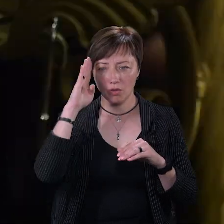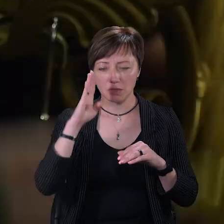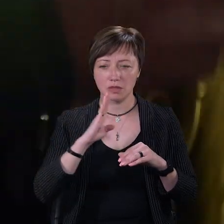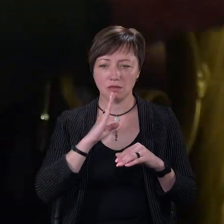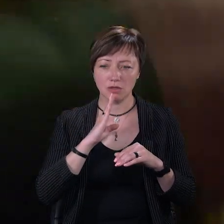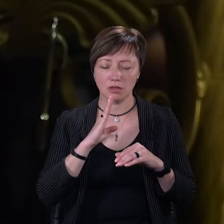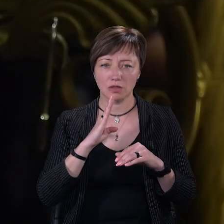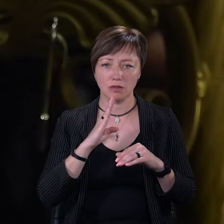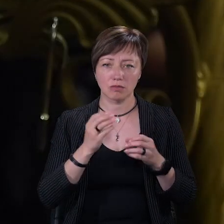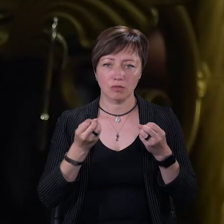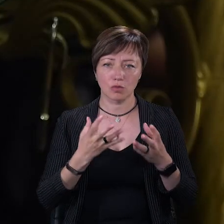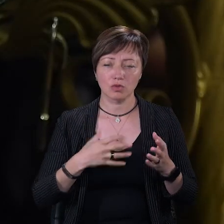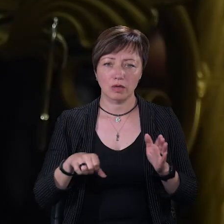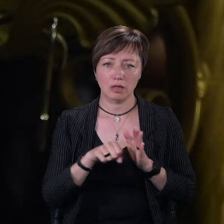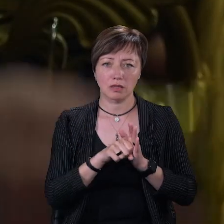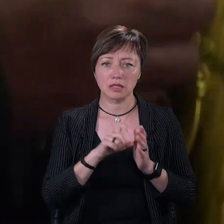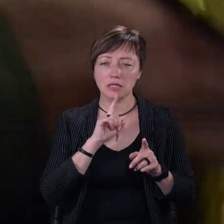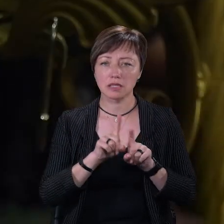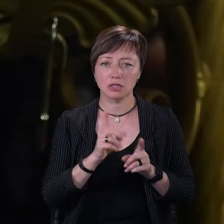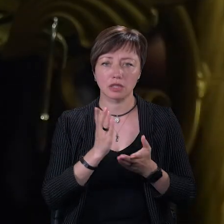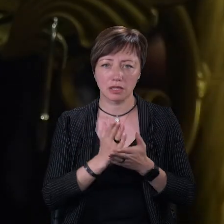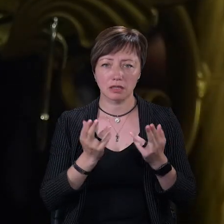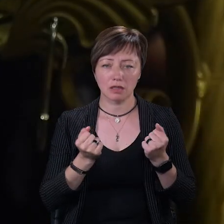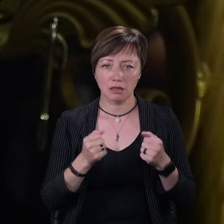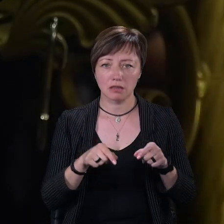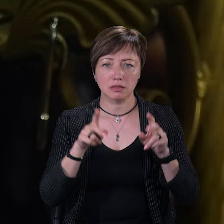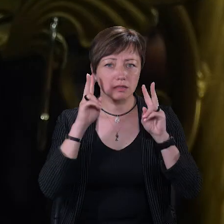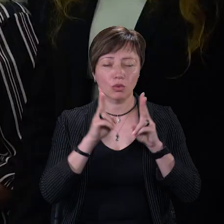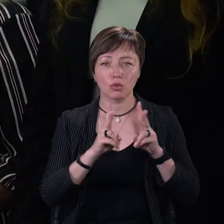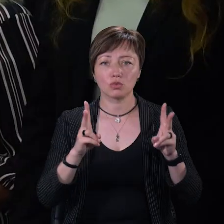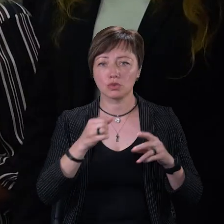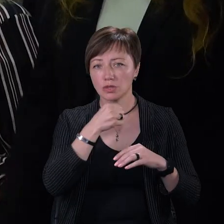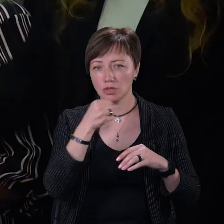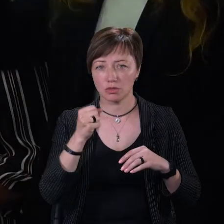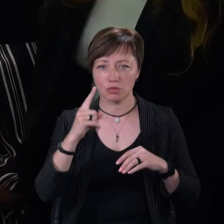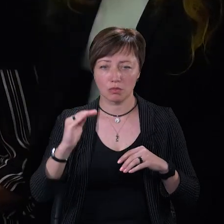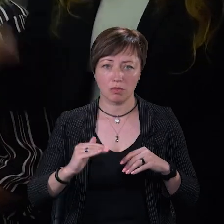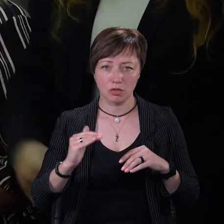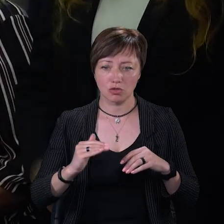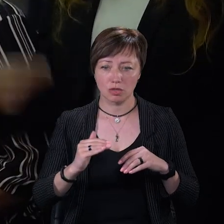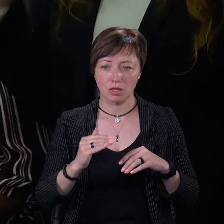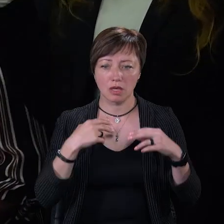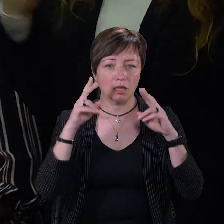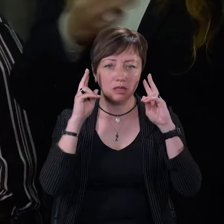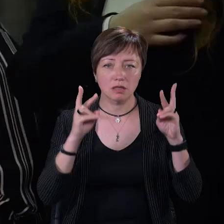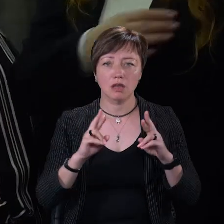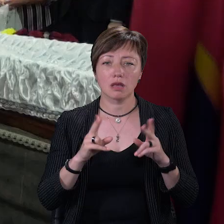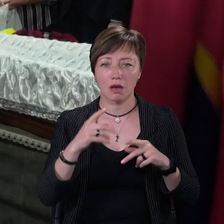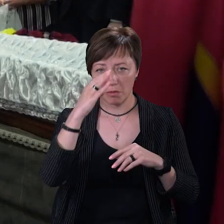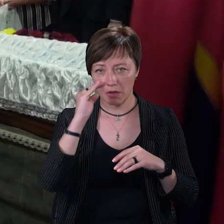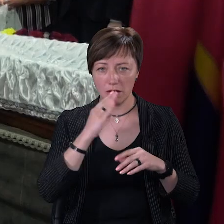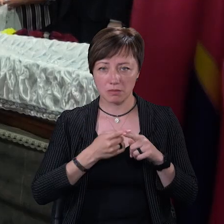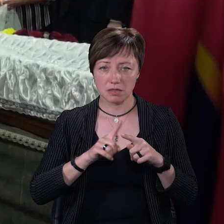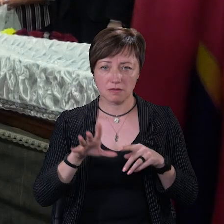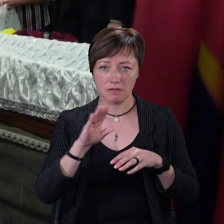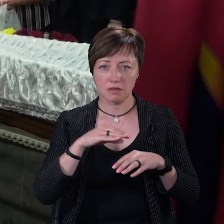дівчати просто гинуть. Сестричка є, Я не знаю, хто з них і старший, а хто менший. Я не знаю, як батькам це